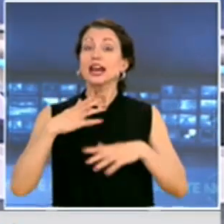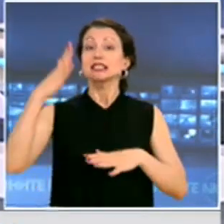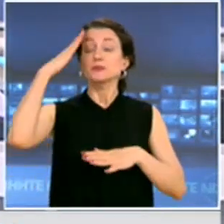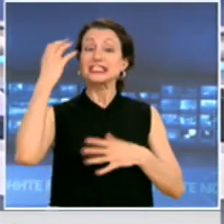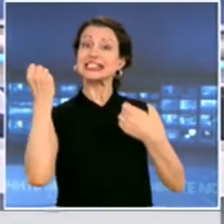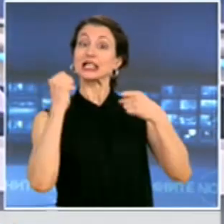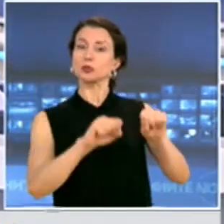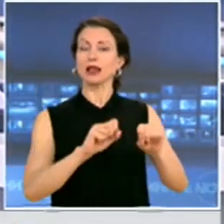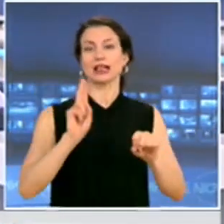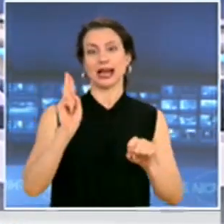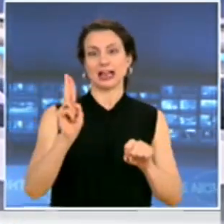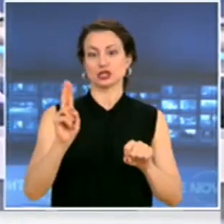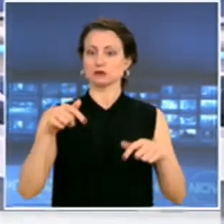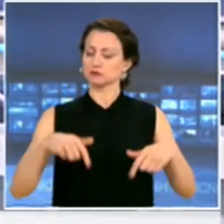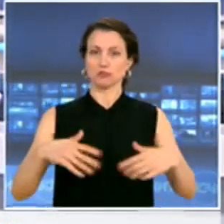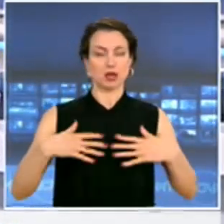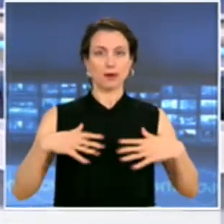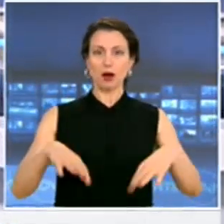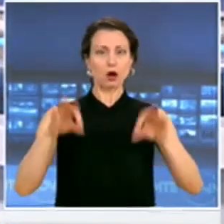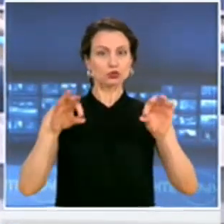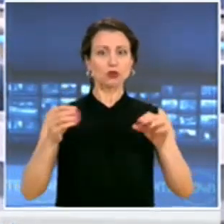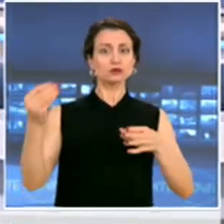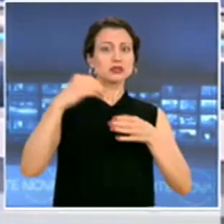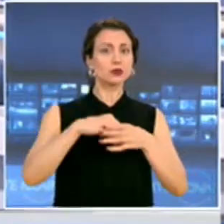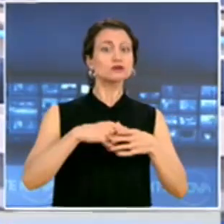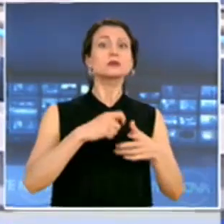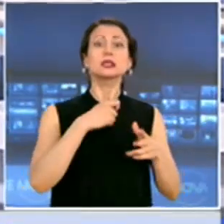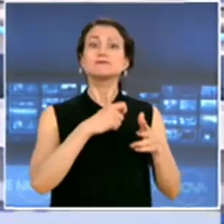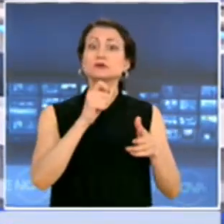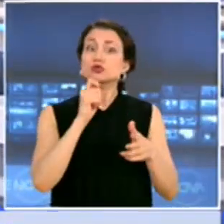Имаме готовности за преки включвания от всички точки на напрежение. Останете с нова. Довиждане.